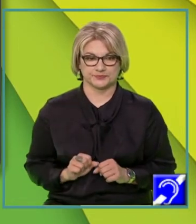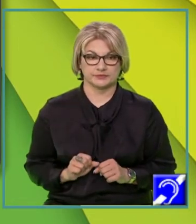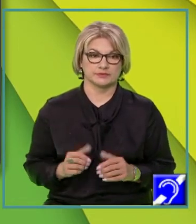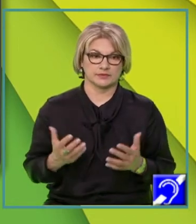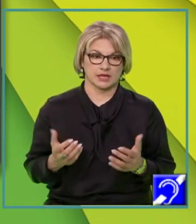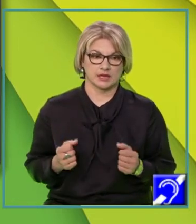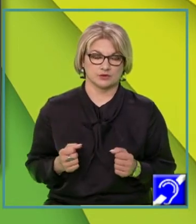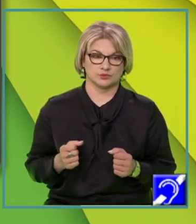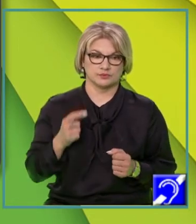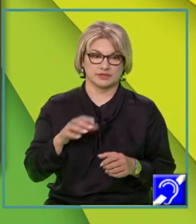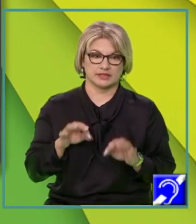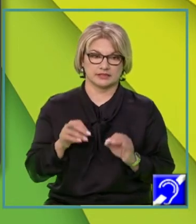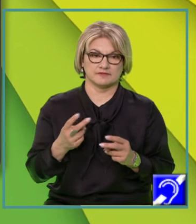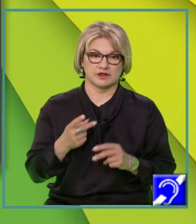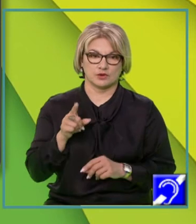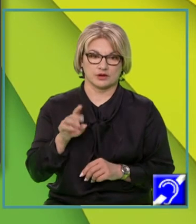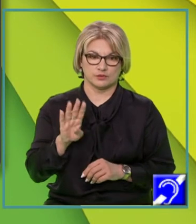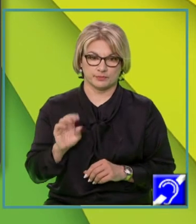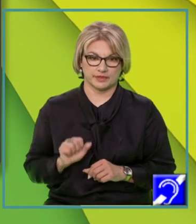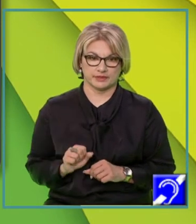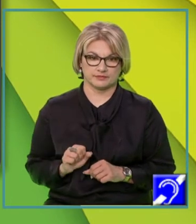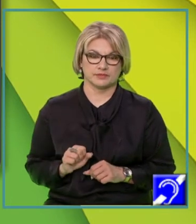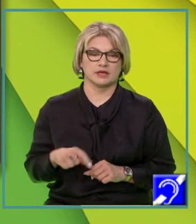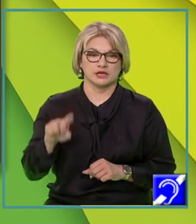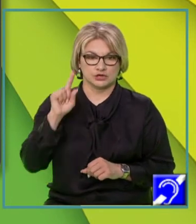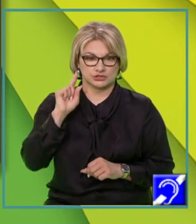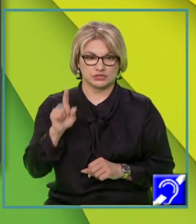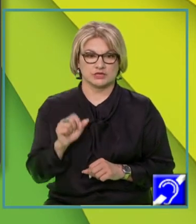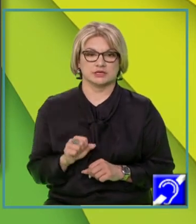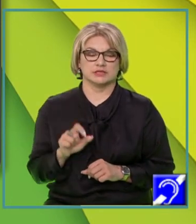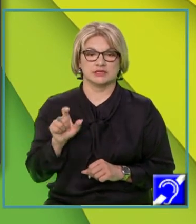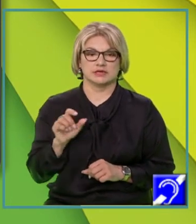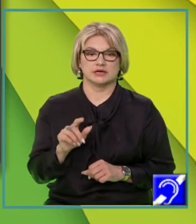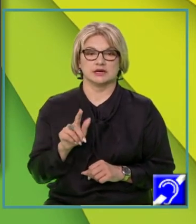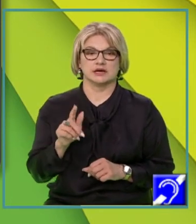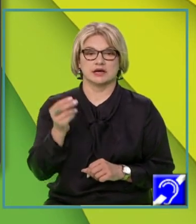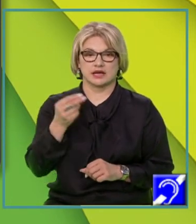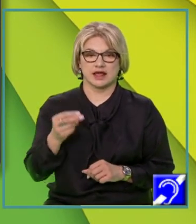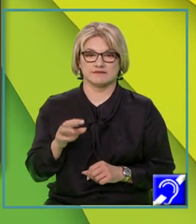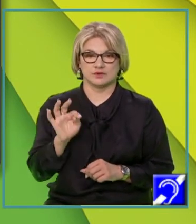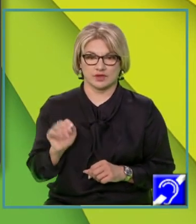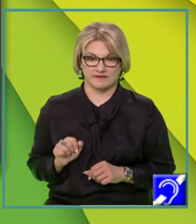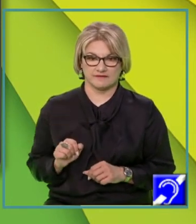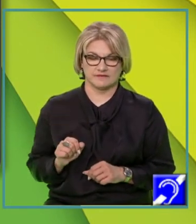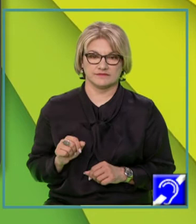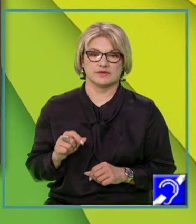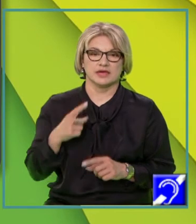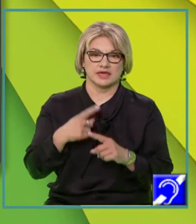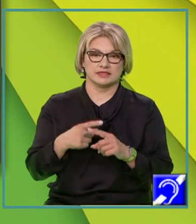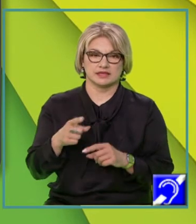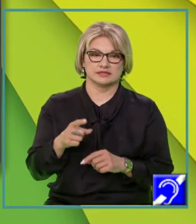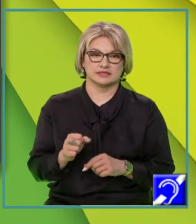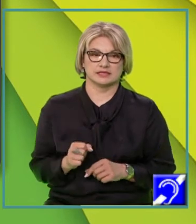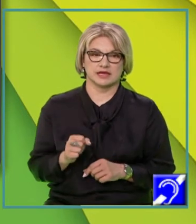Așadar, determinați valoarea lui B știind că graficul funcției F intersectează axa